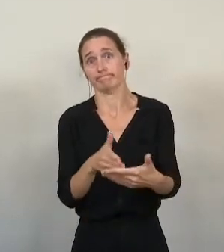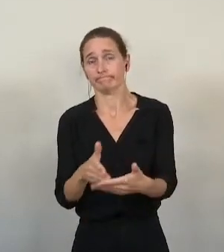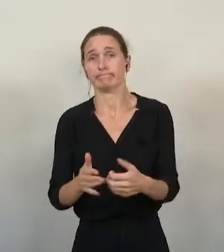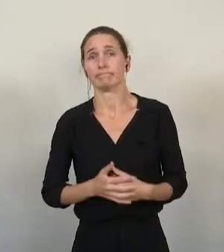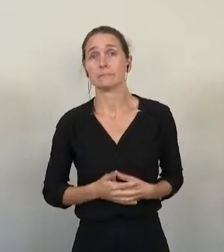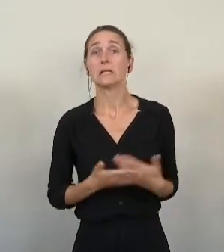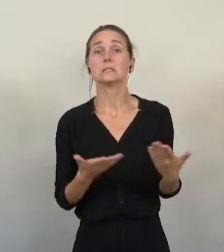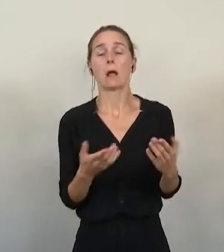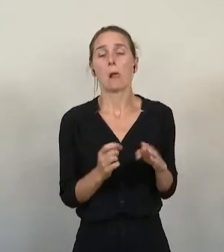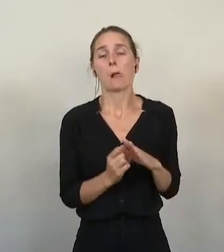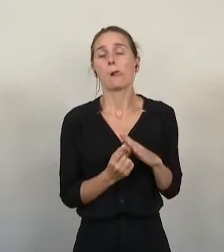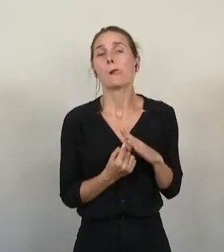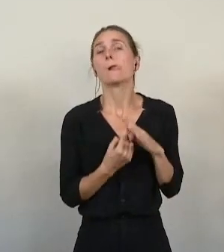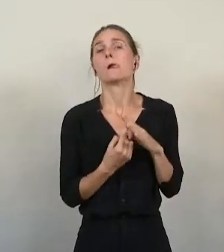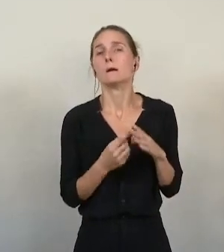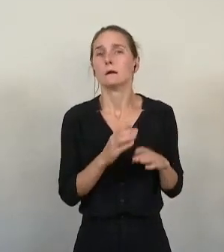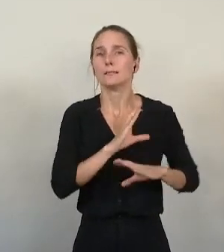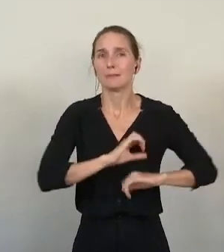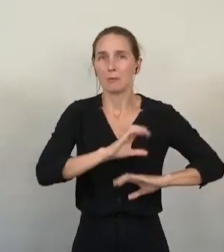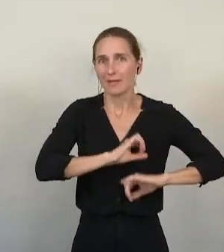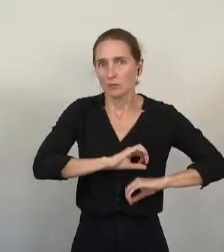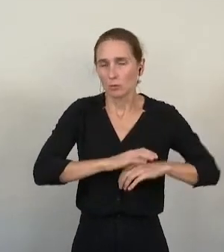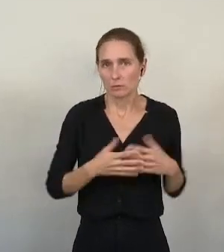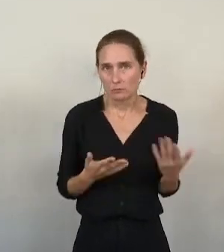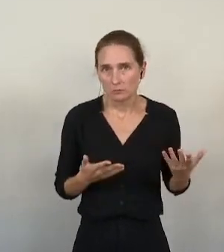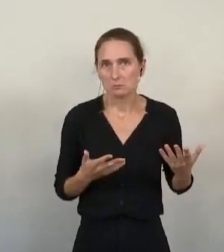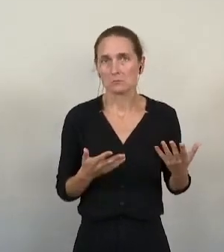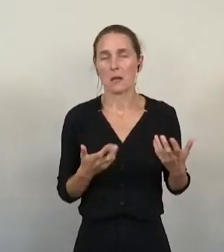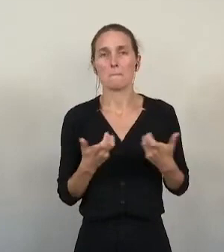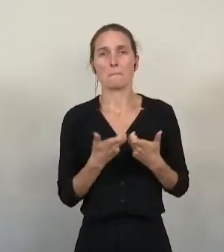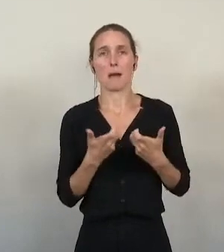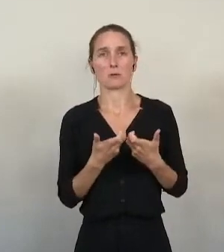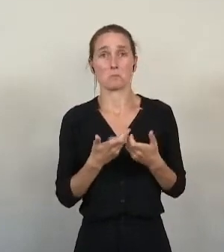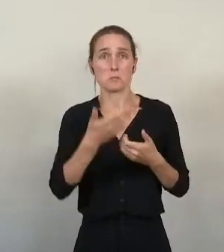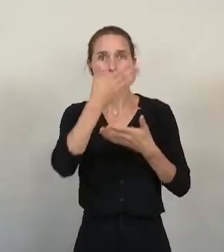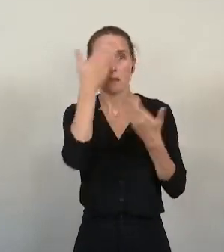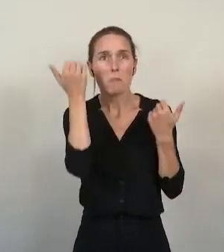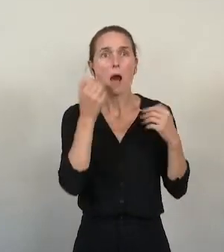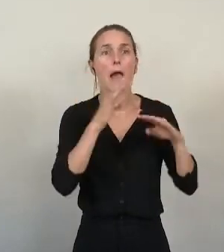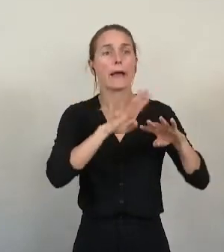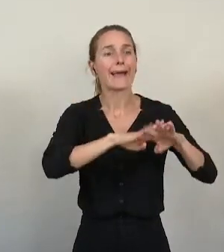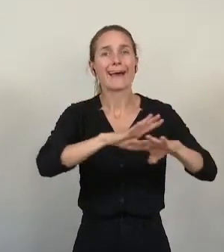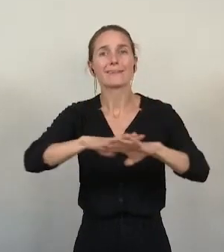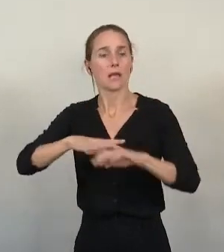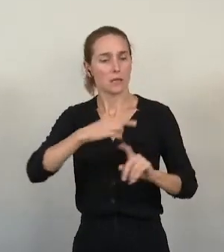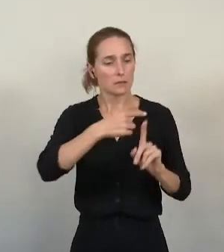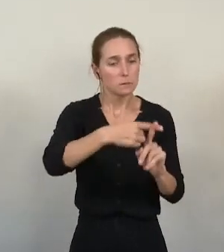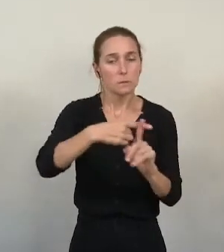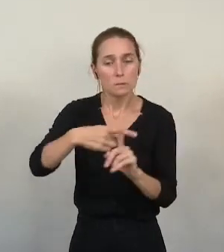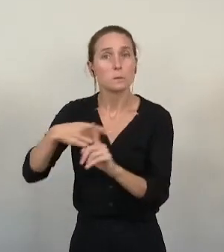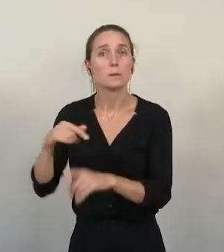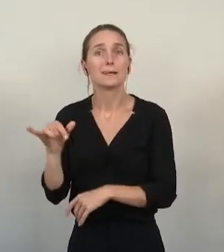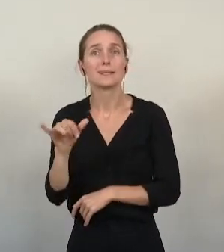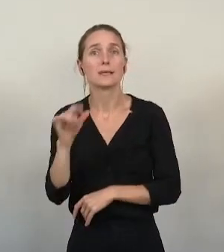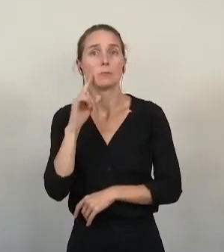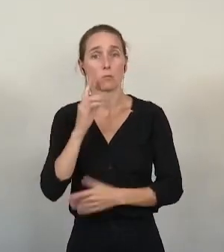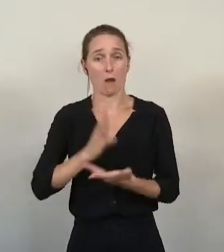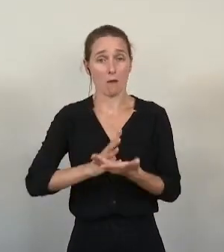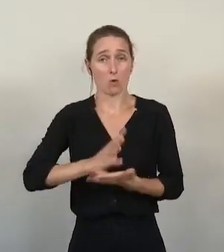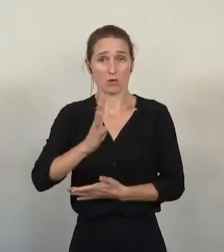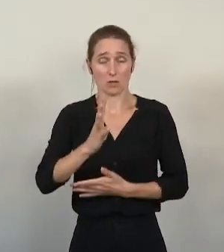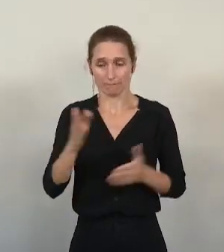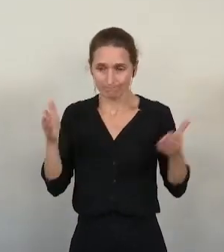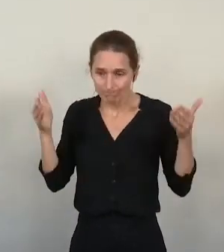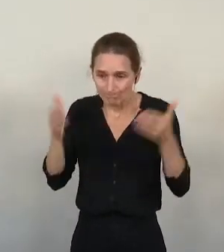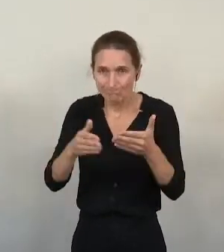d'expérimentation. Par exemple, on ne sait pas encore quel quartier sera ciblé, puisque le projet ne concernera qu'un quartier,